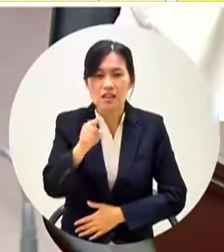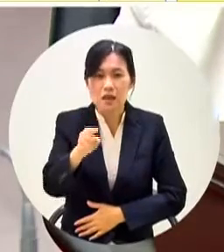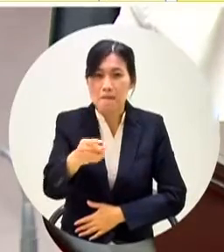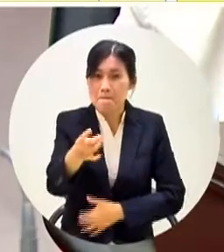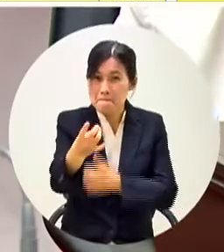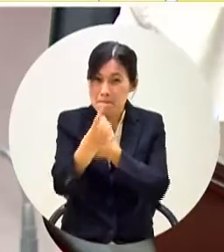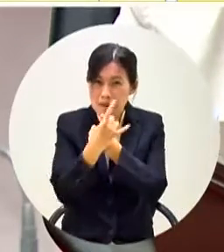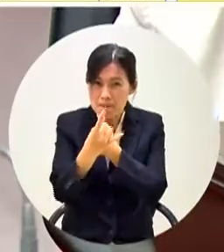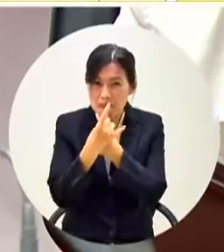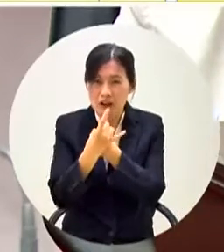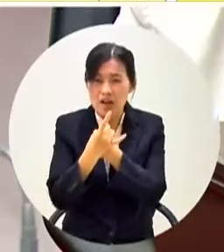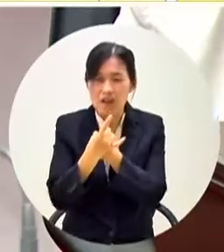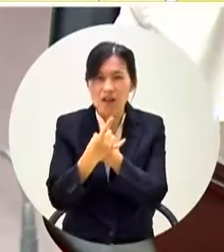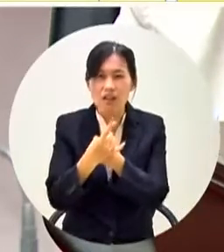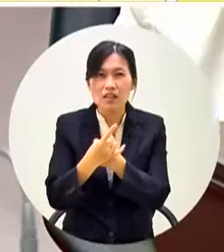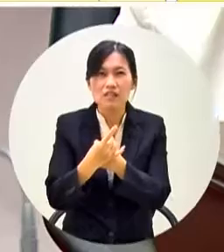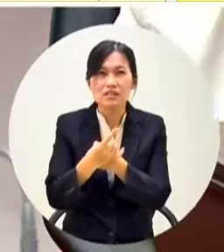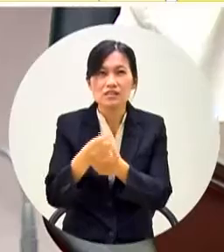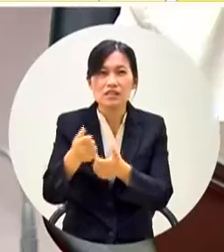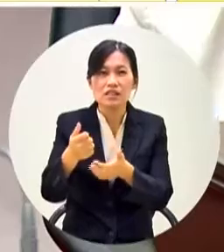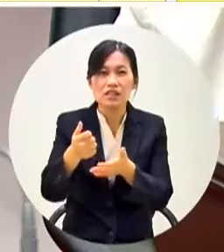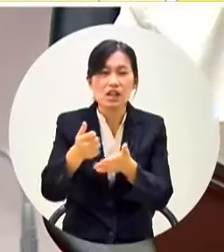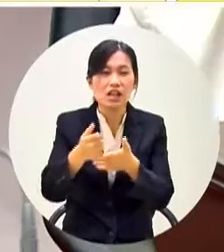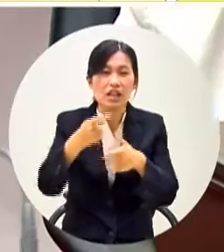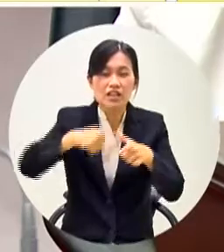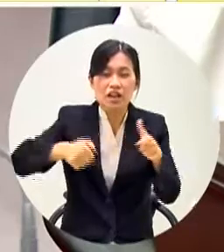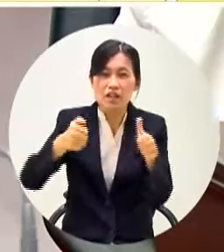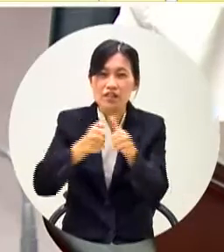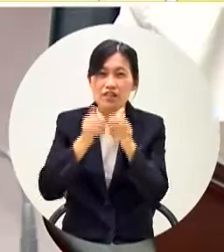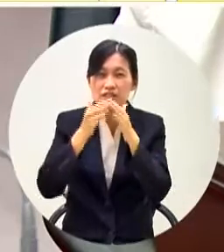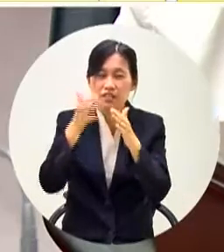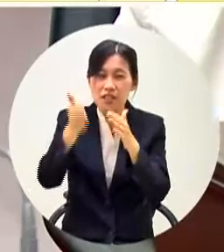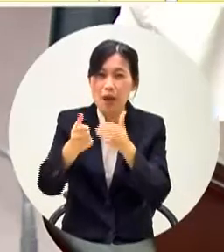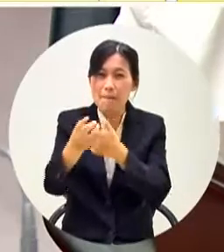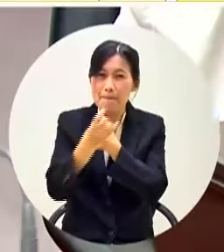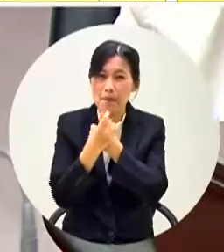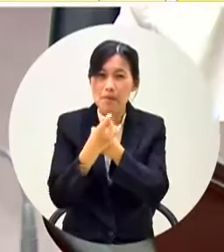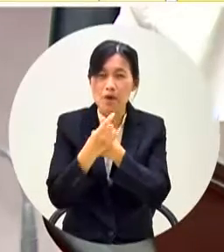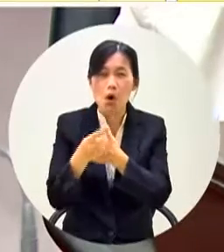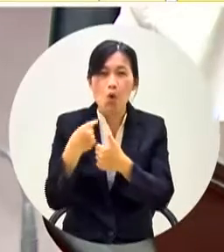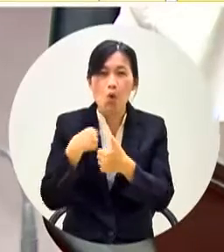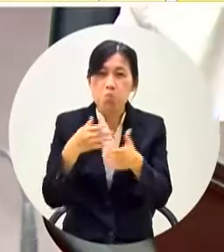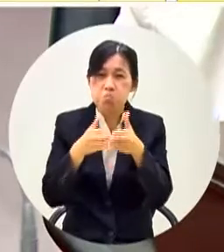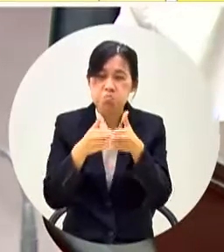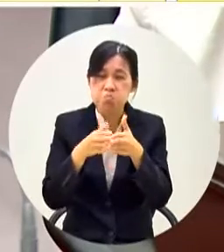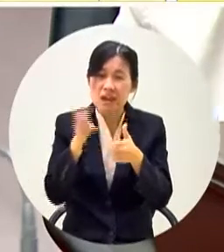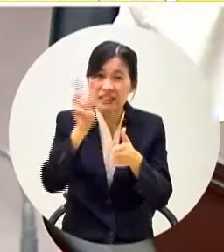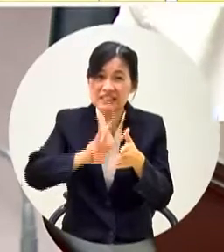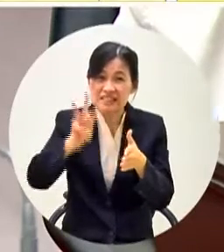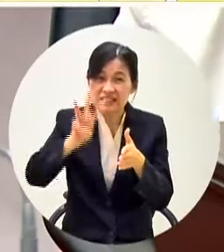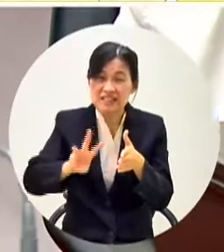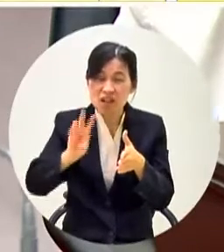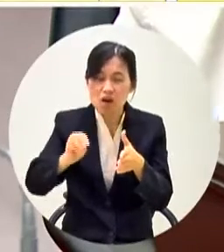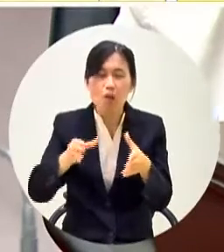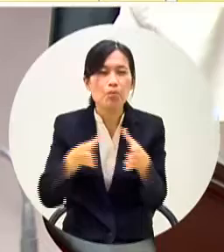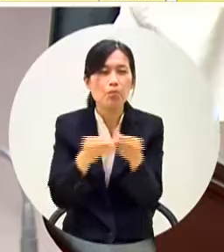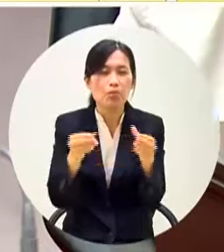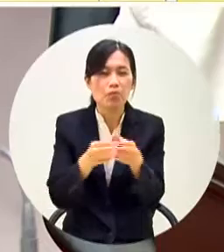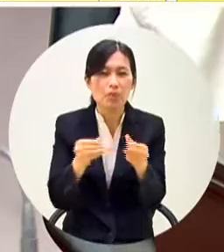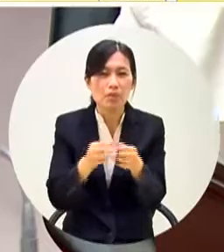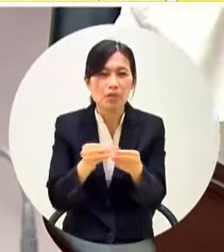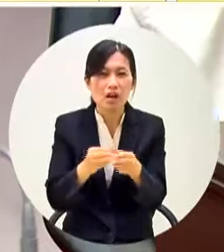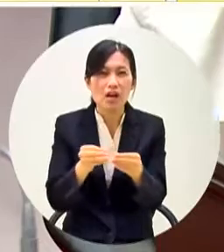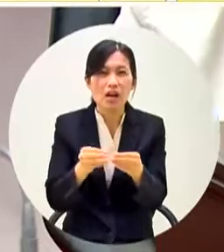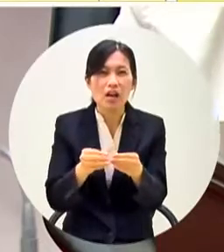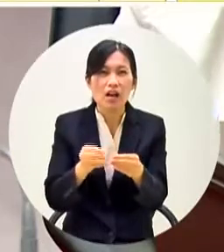請葉副市長不要再議事天欺騙議員的感情你真的我也不敢要求你一定要三千萬做到我的古山岩城期間